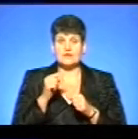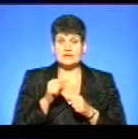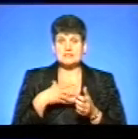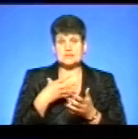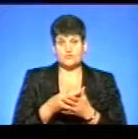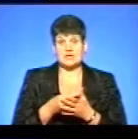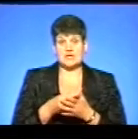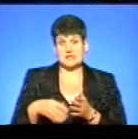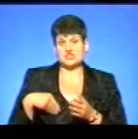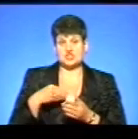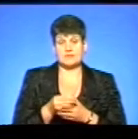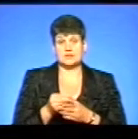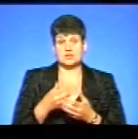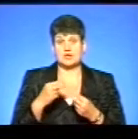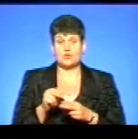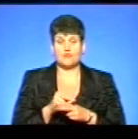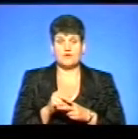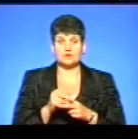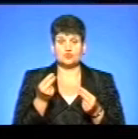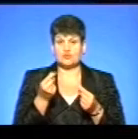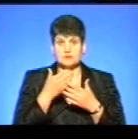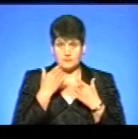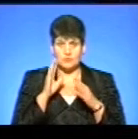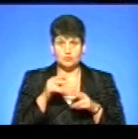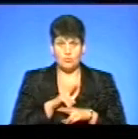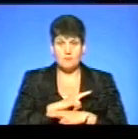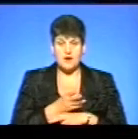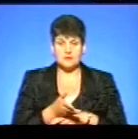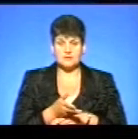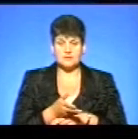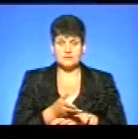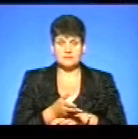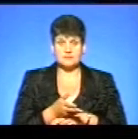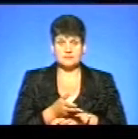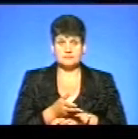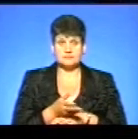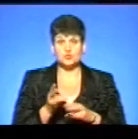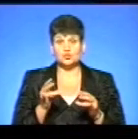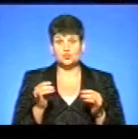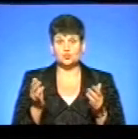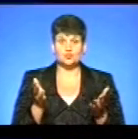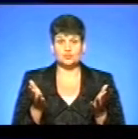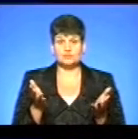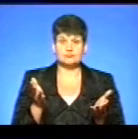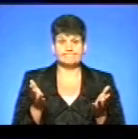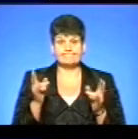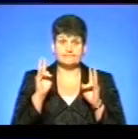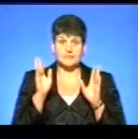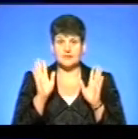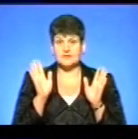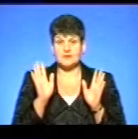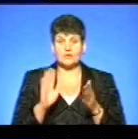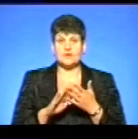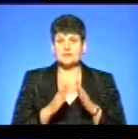кишені будеш лікуватися. Добре, якщо людина не має коштів, то буде помирати, чи як це буде? Ну, не знаю, яка буде